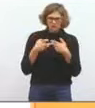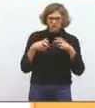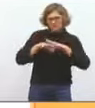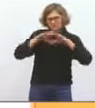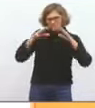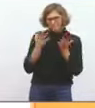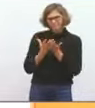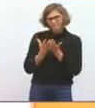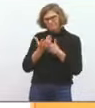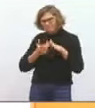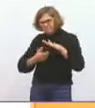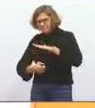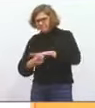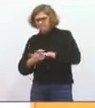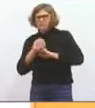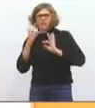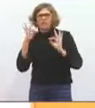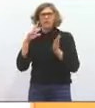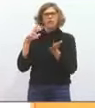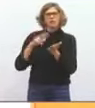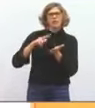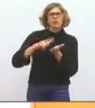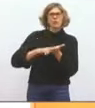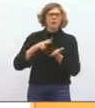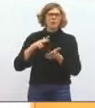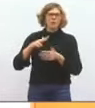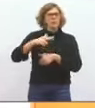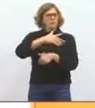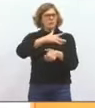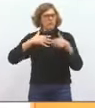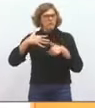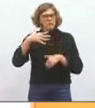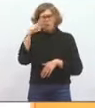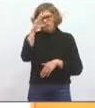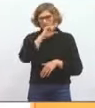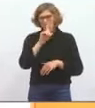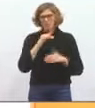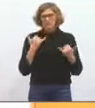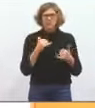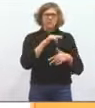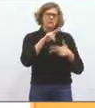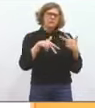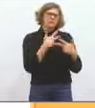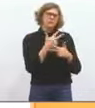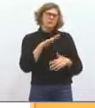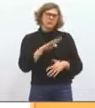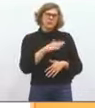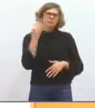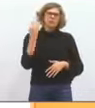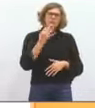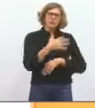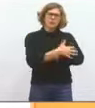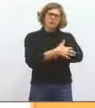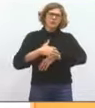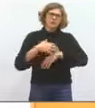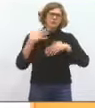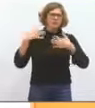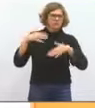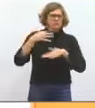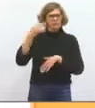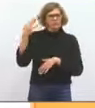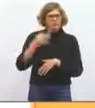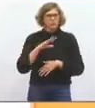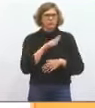notamment dans le logement très social. Je vous rappelle que notre métropole a un taux de pauvreté de 19%, que la ville de Montpellier, c'est autour de